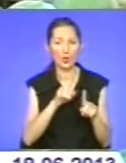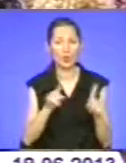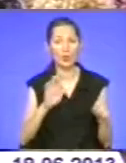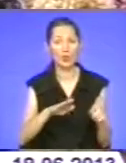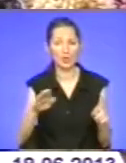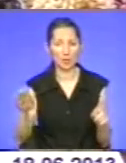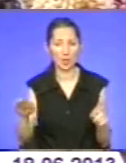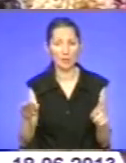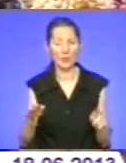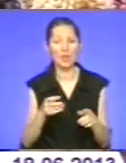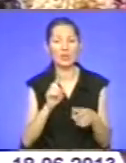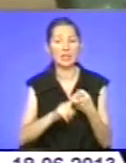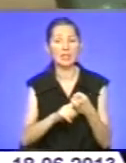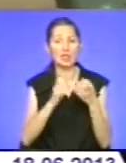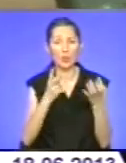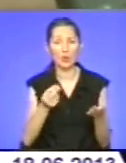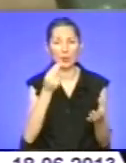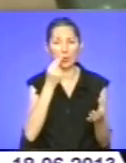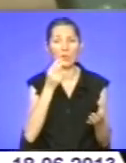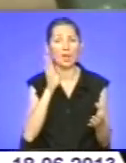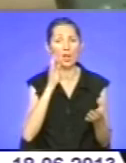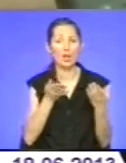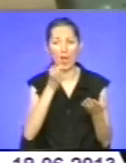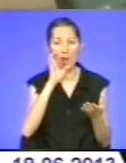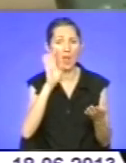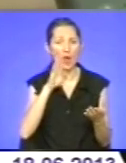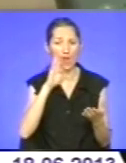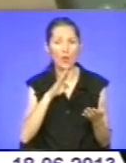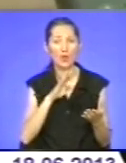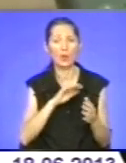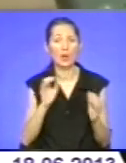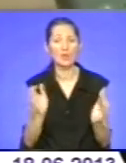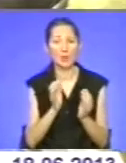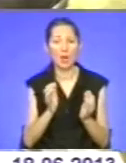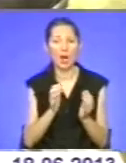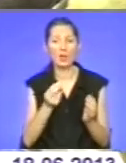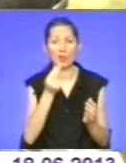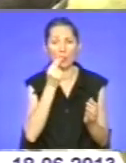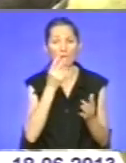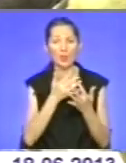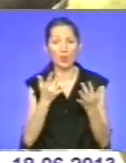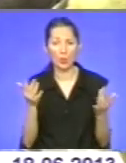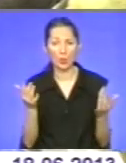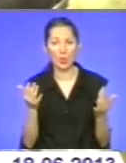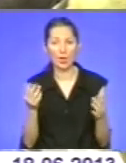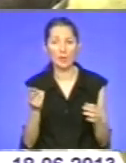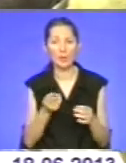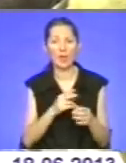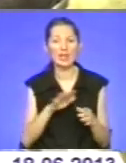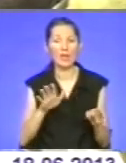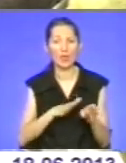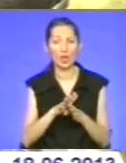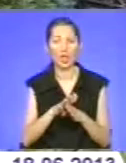продуктів, харчування, педної води, зберігання харчових продуктів без належного температурного режиму, недотримання елементарних правил